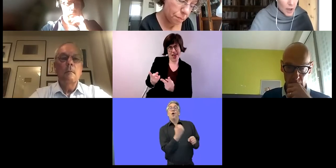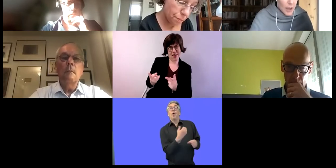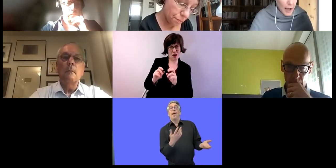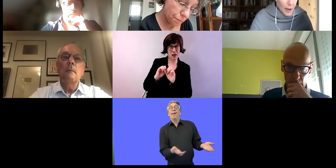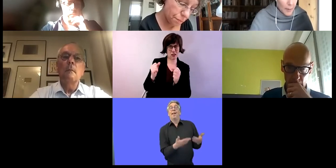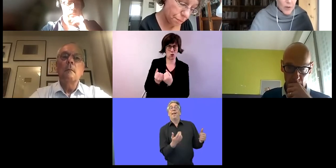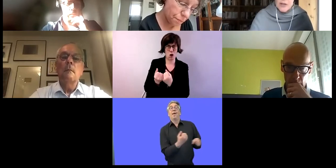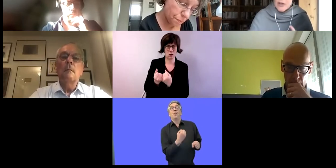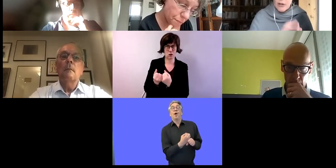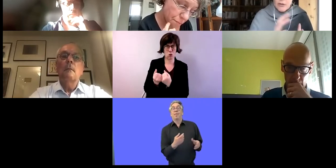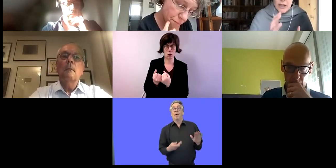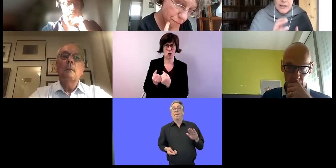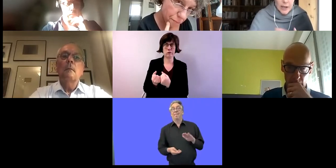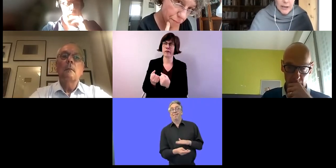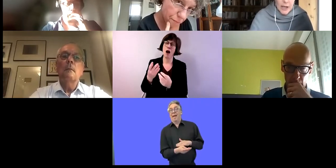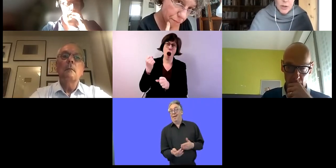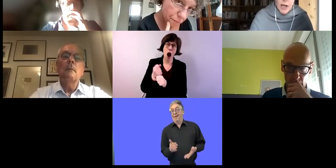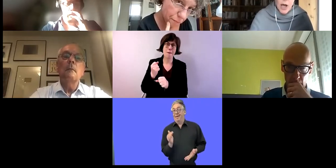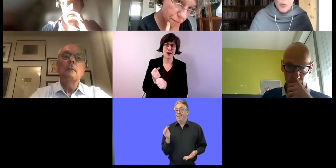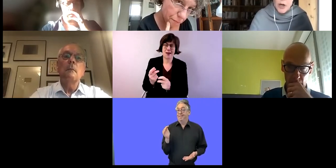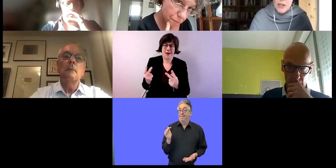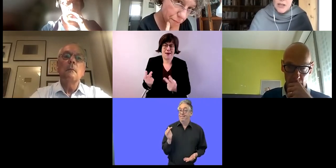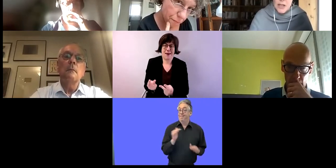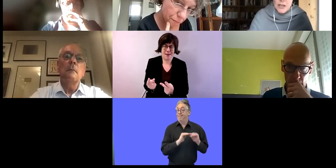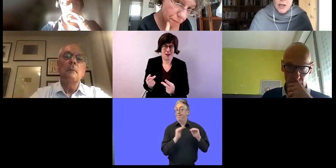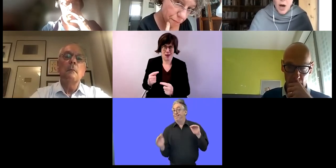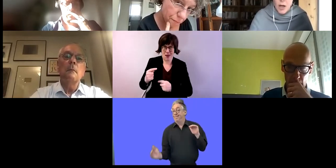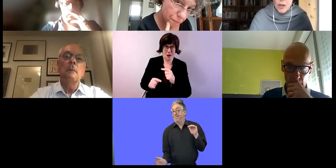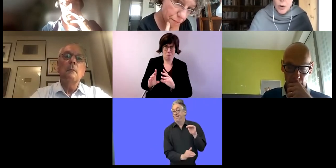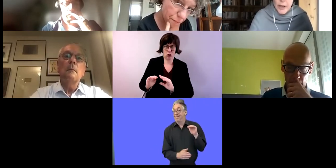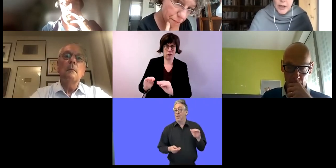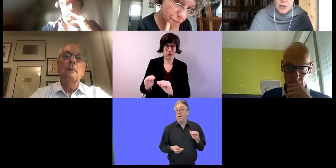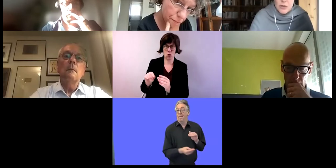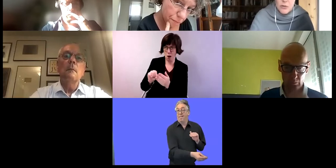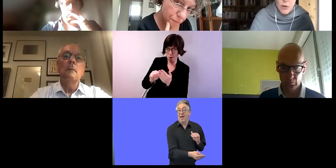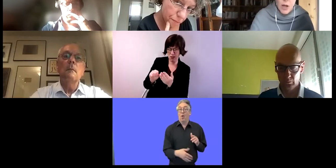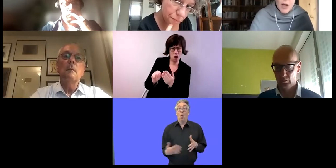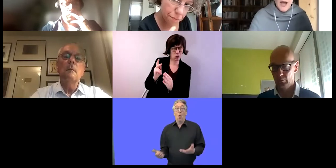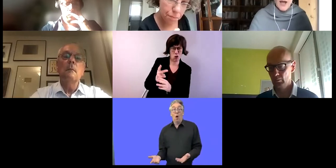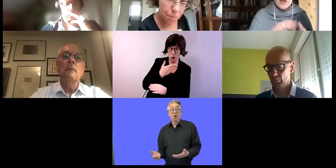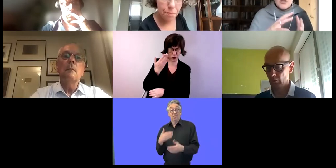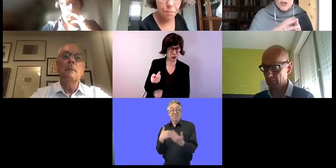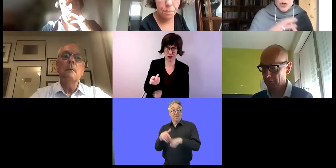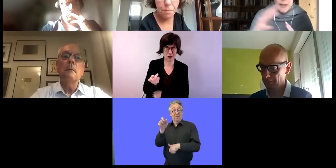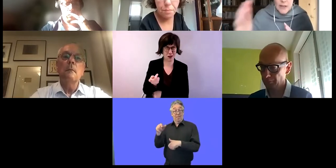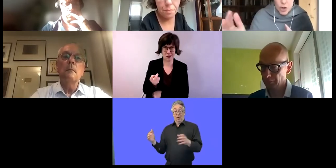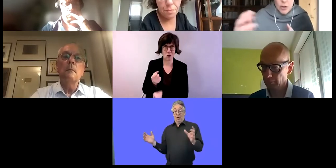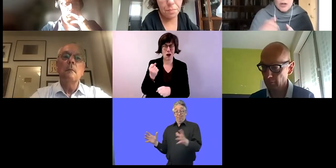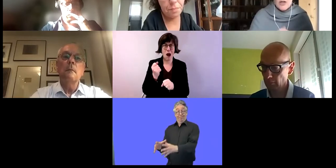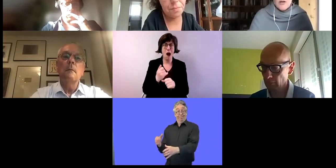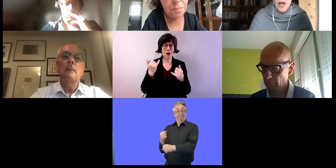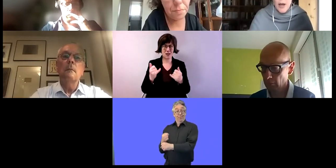arbeitsähnliche Beschäftigung erfolgt, allerdings ohne Bezahlung oft. Und Arbeiten werden jetzt